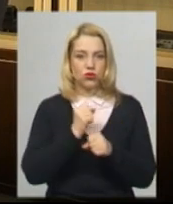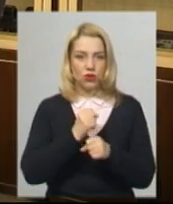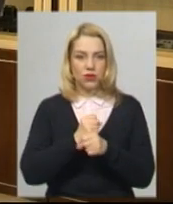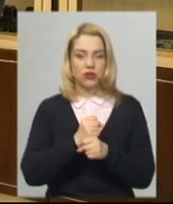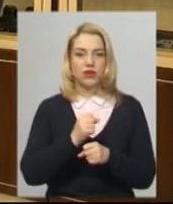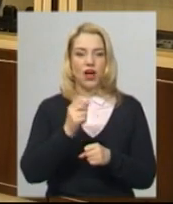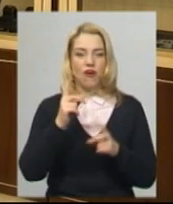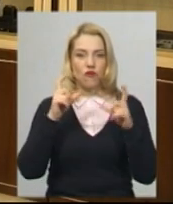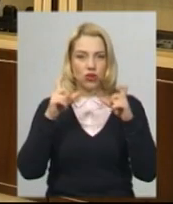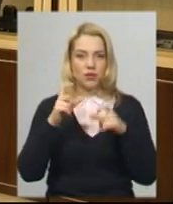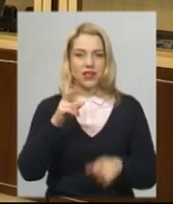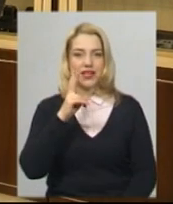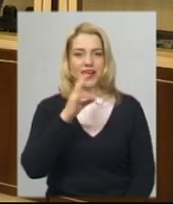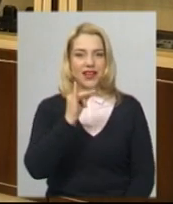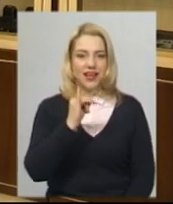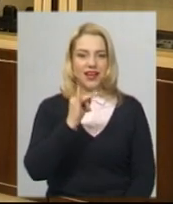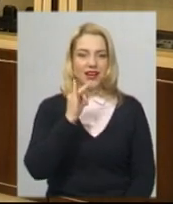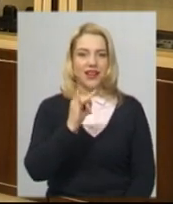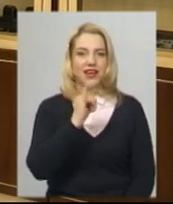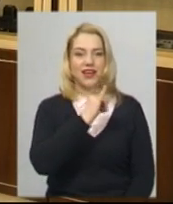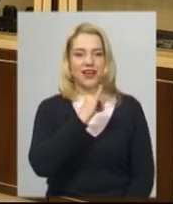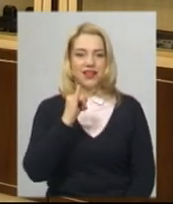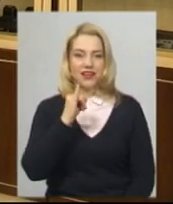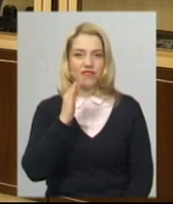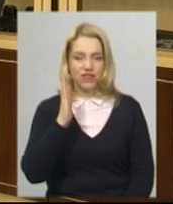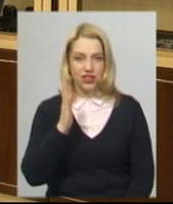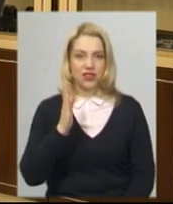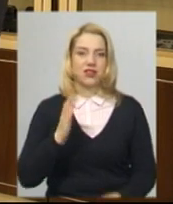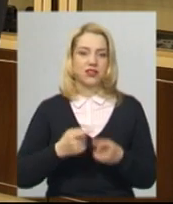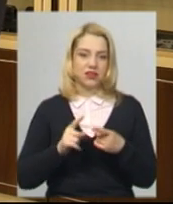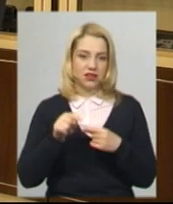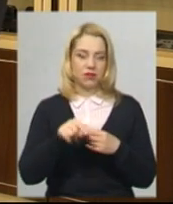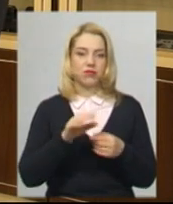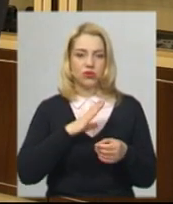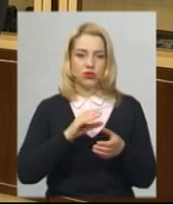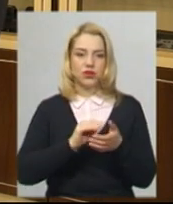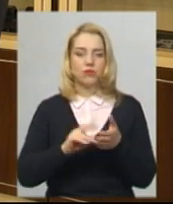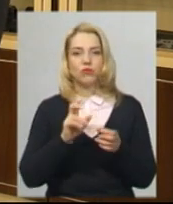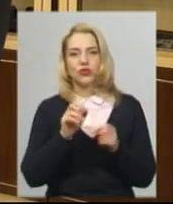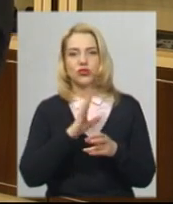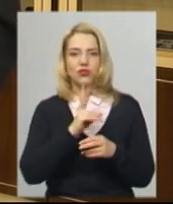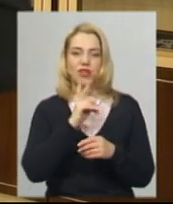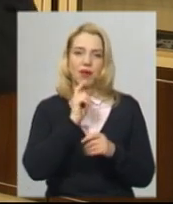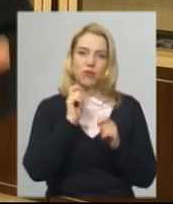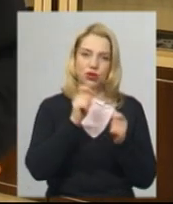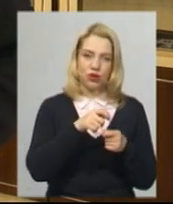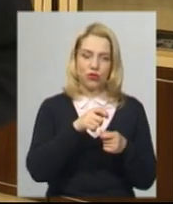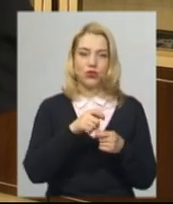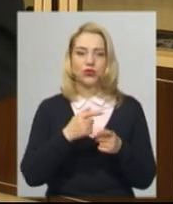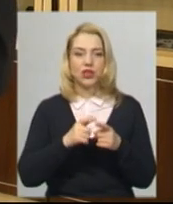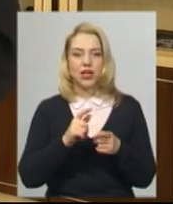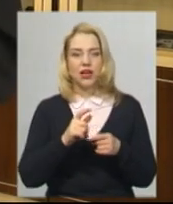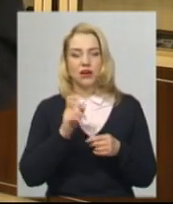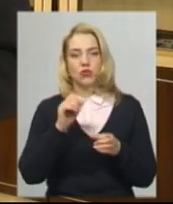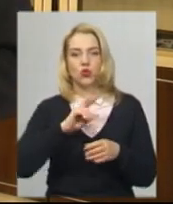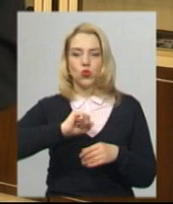з українською і написом латиною, для того, щоб, можливо, був десь на подарунок, на експорт для друзів